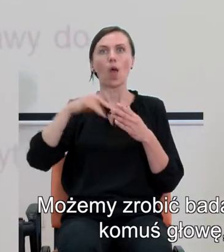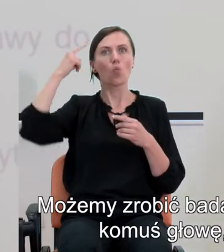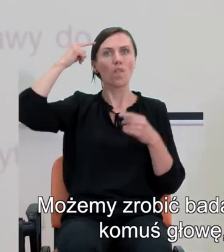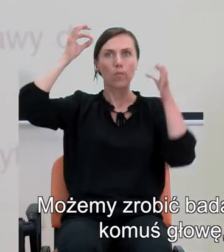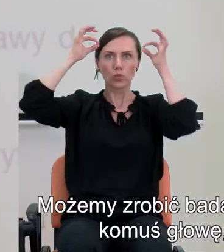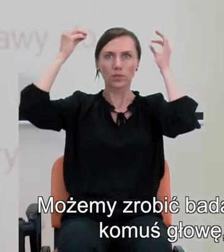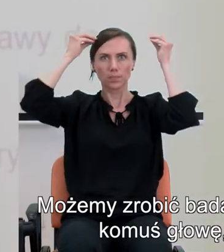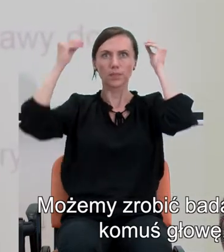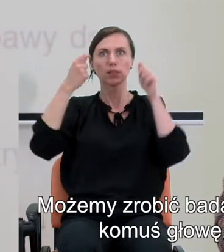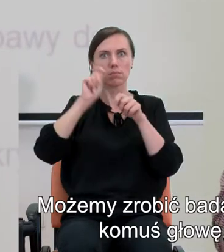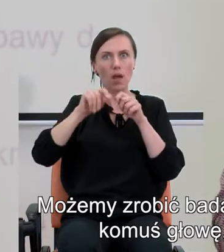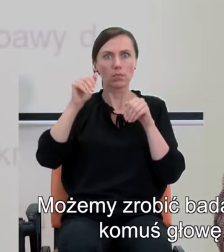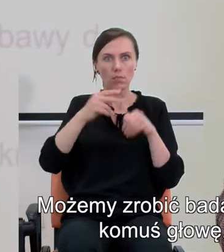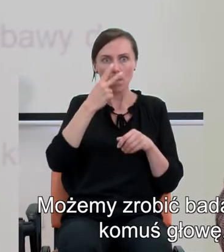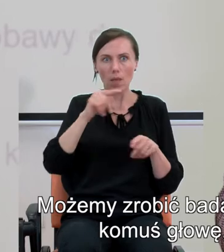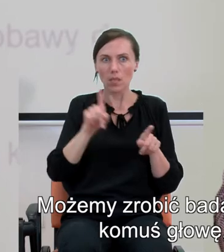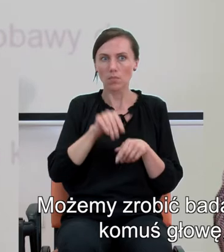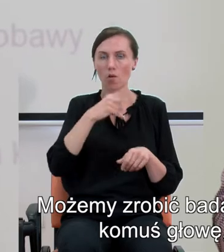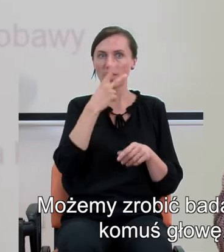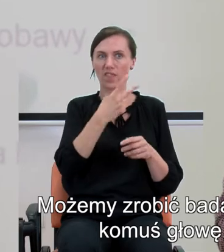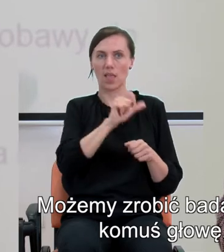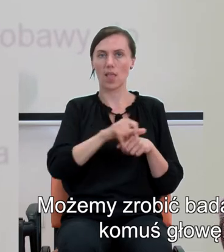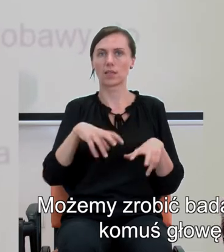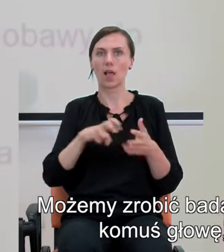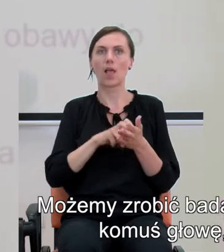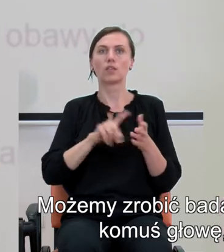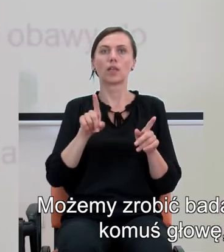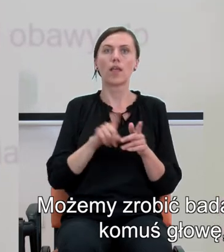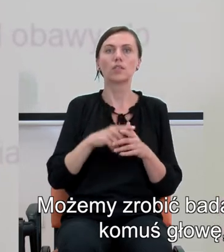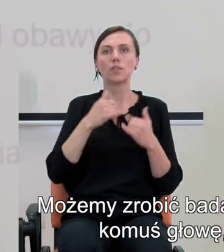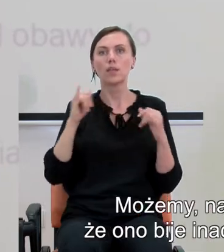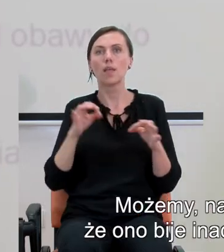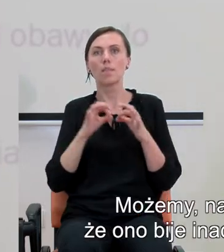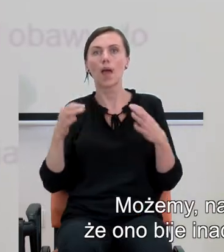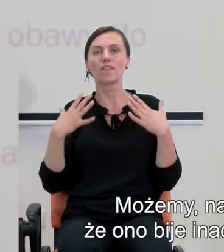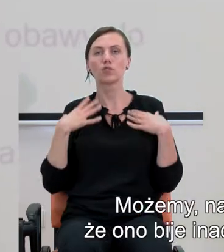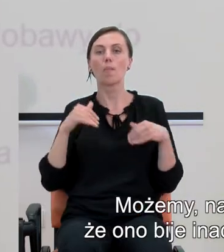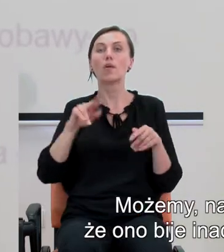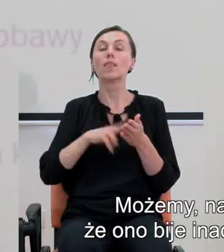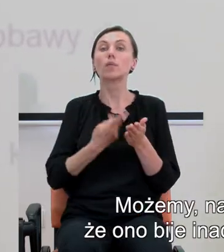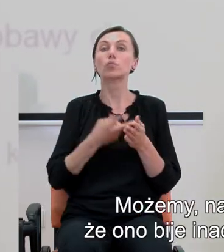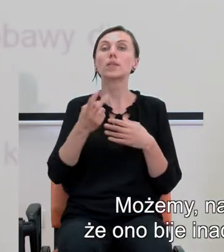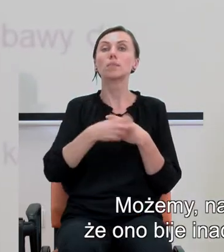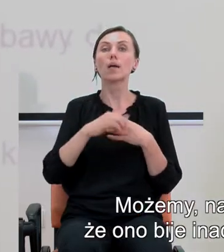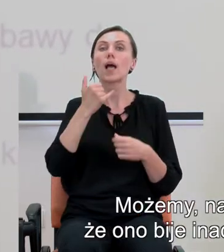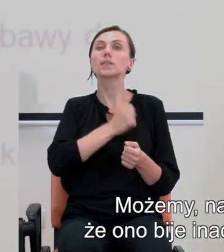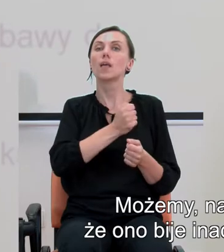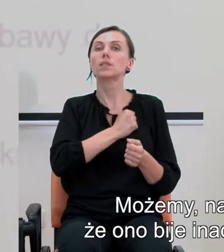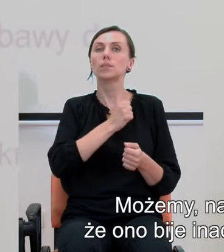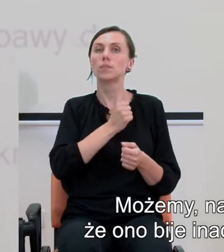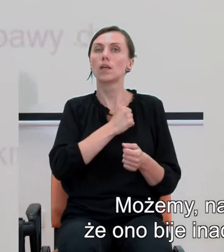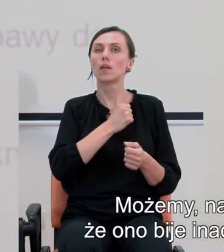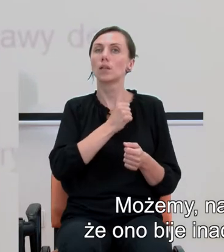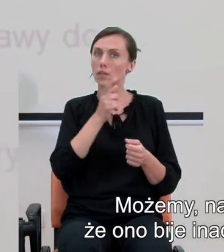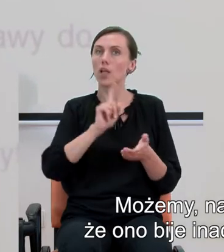możemy wykorzystać różne miary fizjologiczne, możemy na przykład zbadać jak bije serce takiej